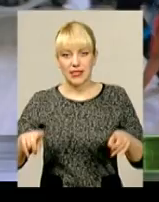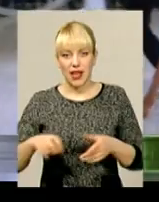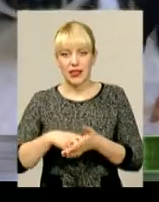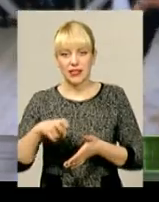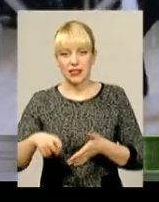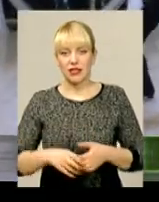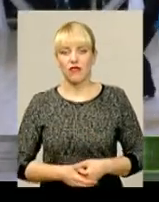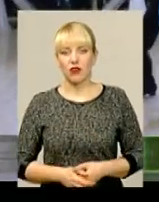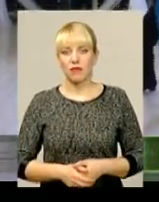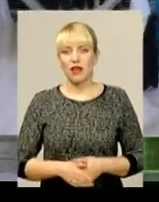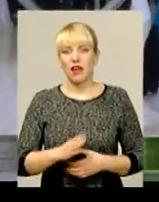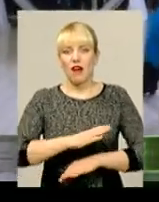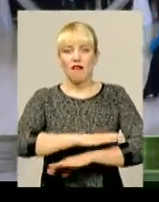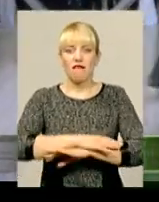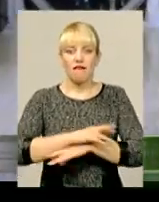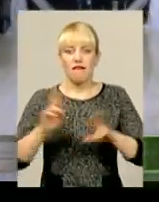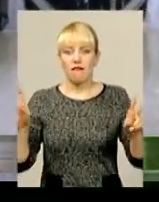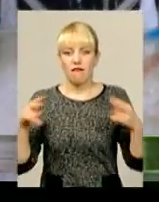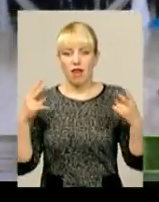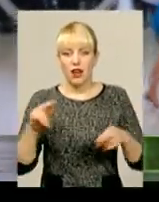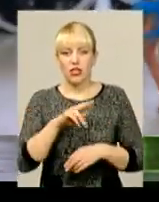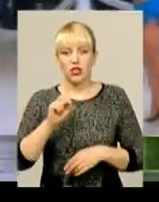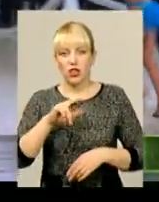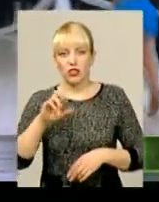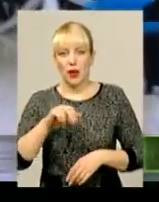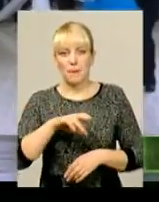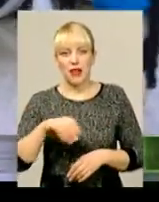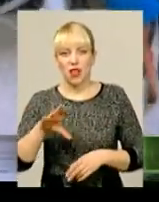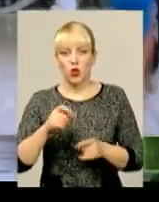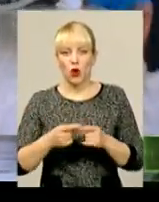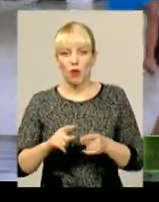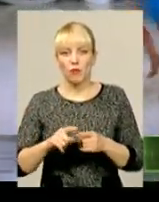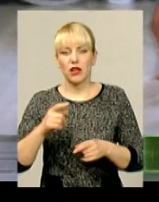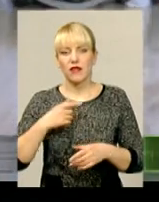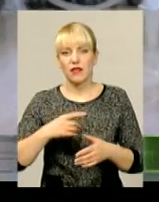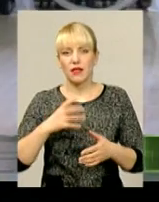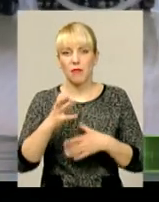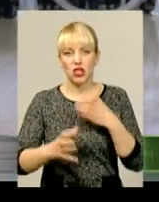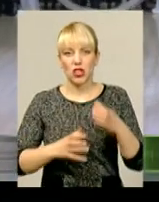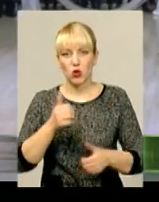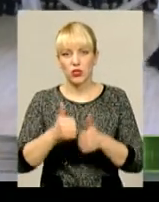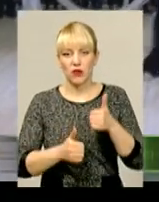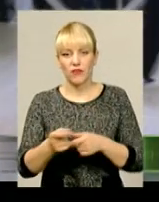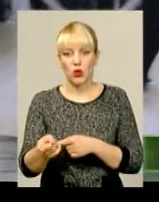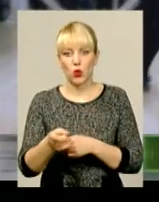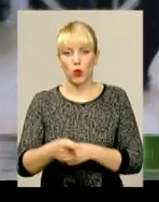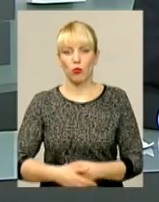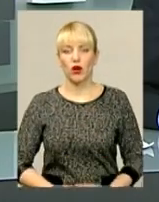Романтичний вальс, запальний чача та пристрасний пасадобуль. Подільські танцюристи відзначилися на міжнародних змаганнях у Тернополі.